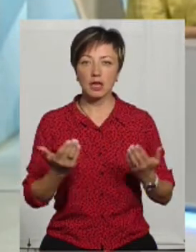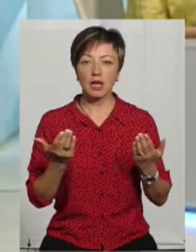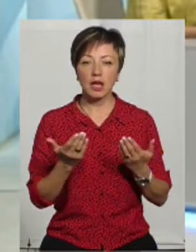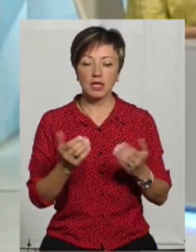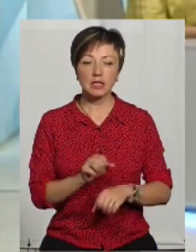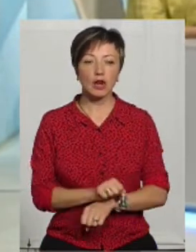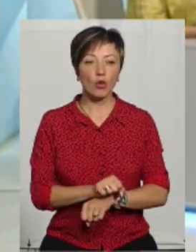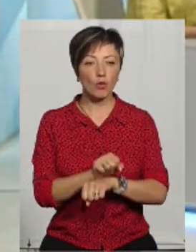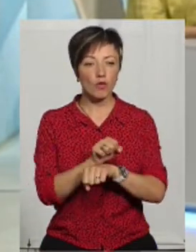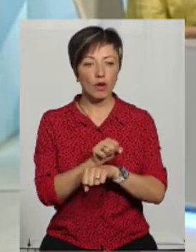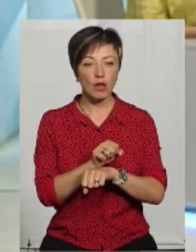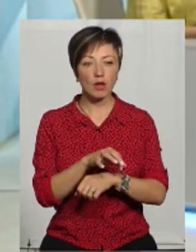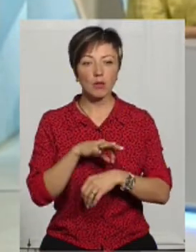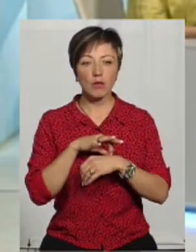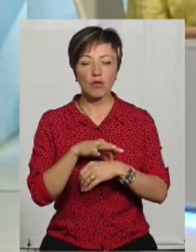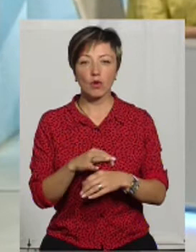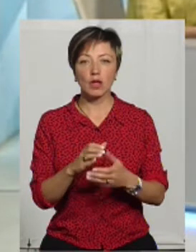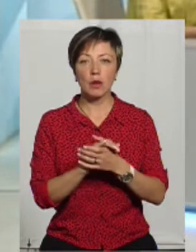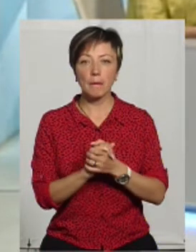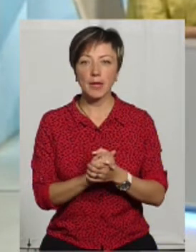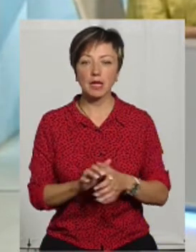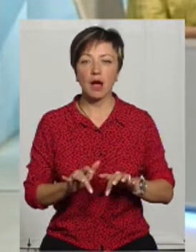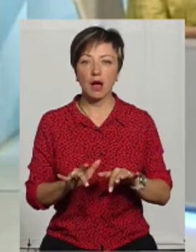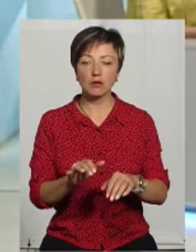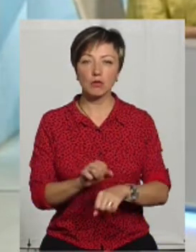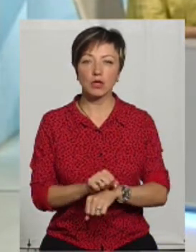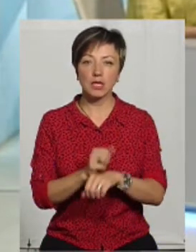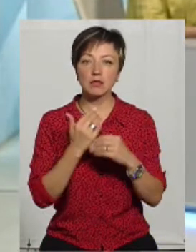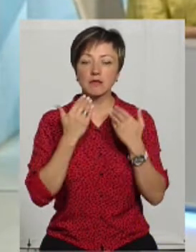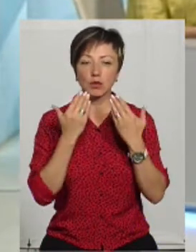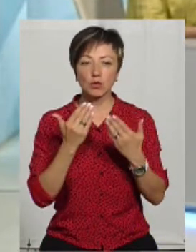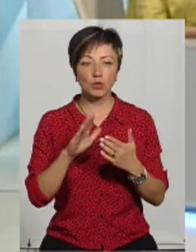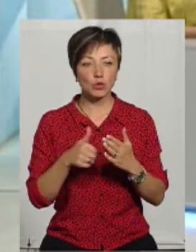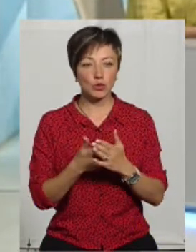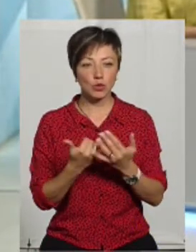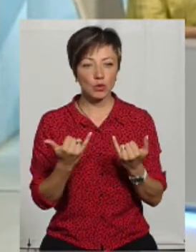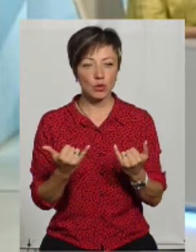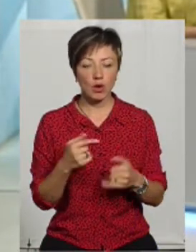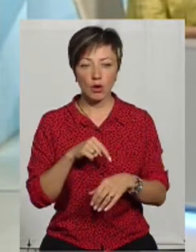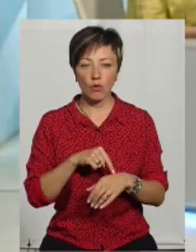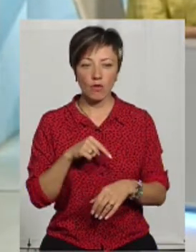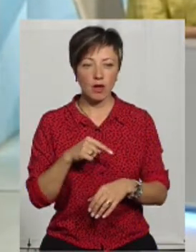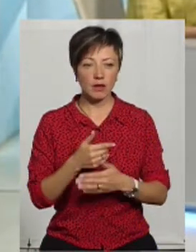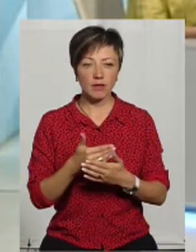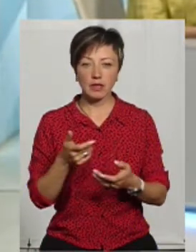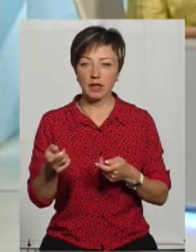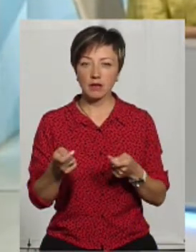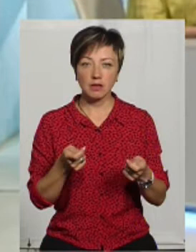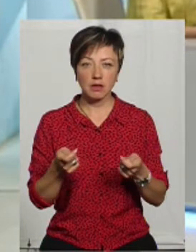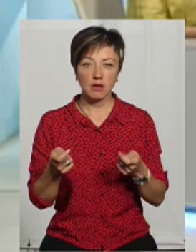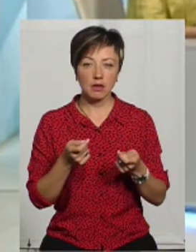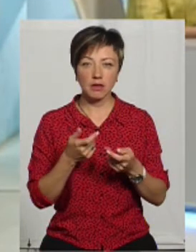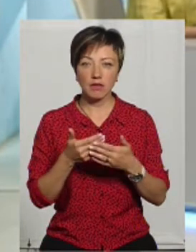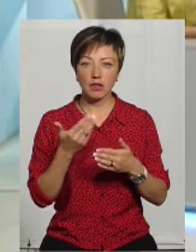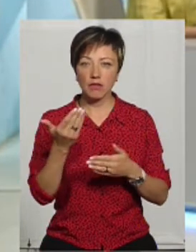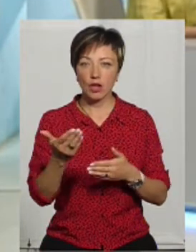які страйкували, які проводили мирні акції протесту. Звернулося до цього часу ніякого реагування від керівника Держкомземи